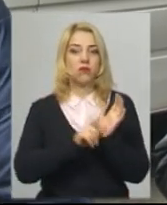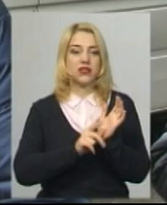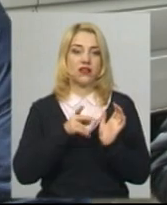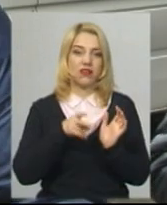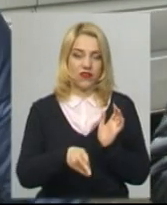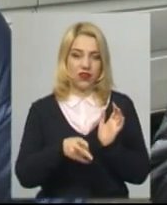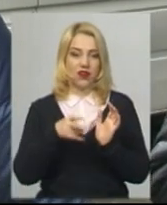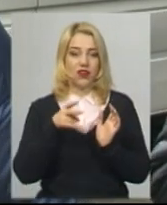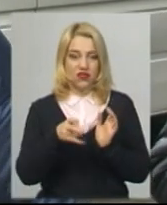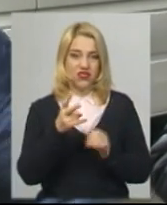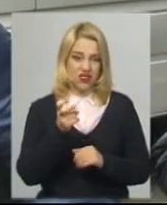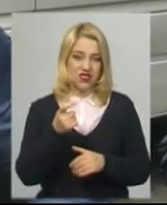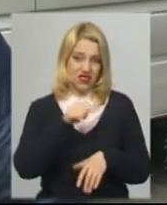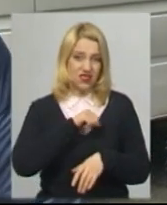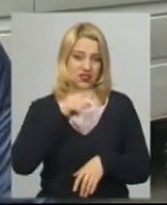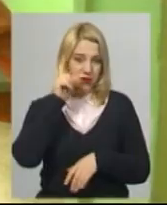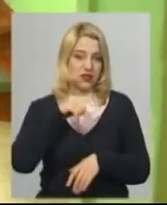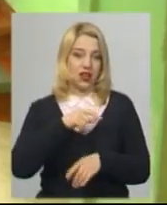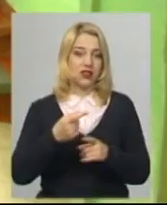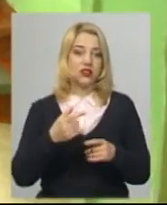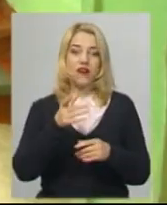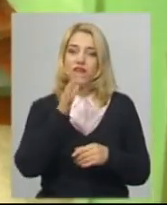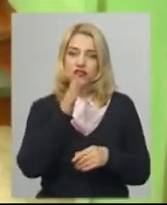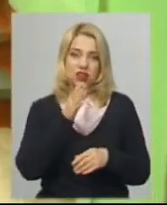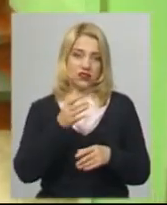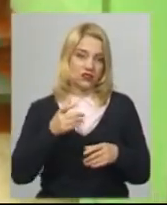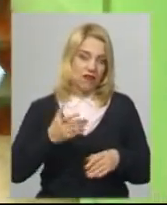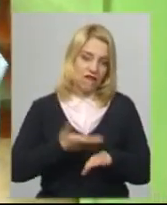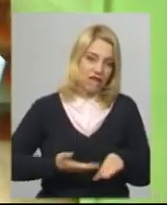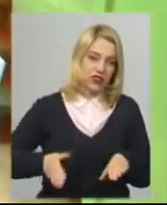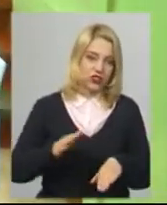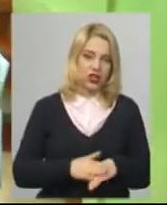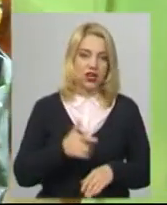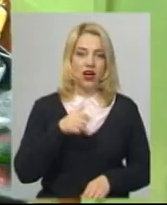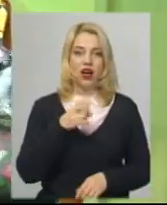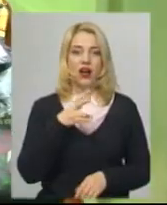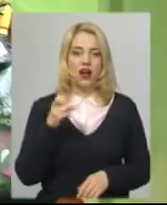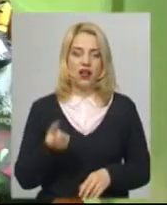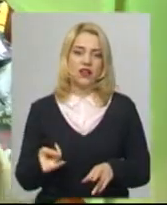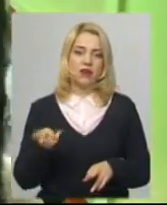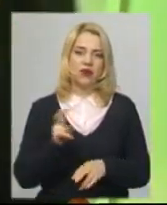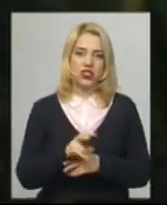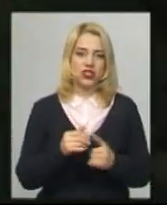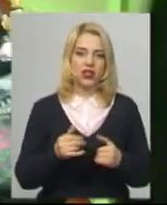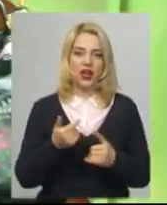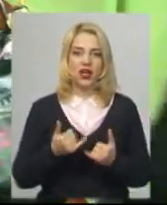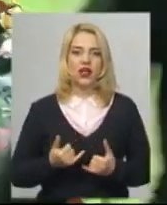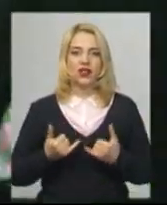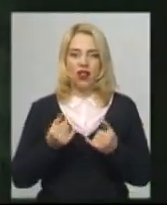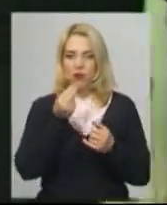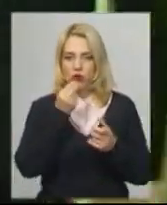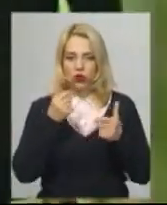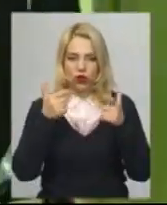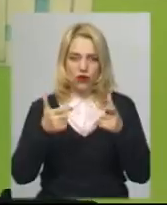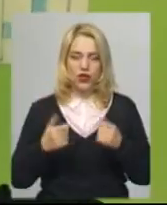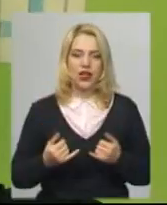і дві двісті. Ну, самі знаєте, зараз важкі часи. Ганна Ковтенюк прийшла по продуктові набори для членів УТОЗ з великою валізою на колесах з